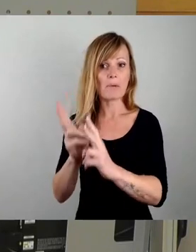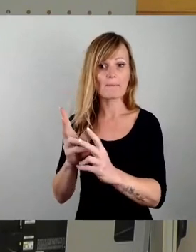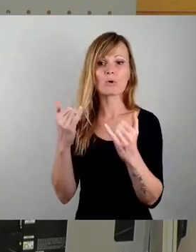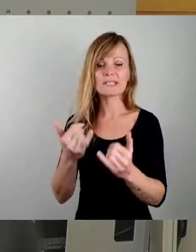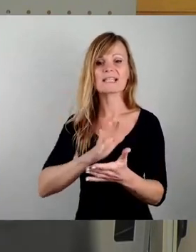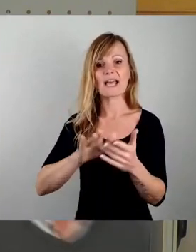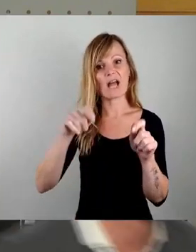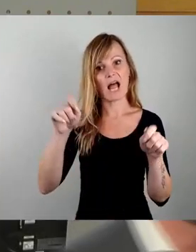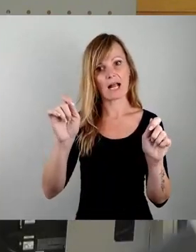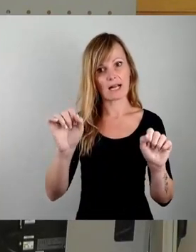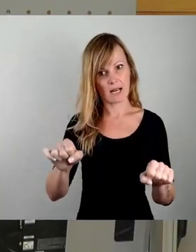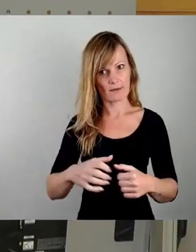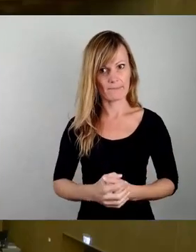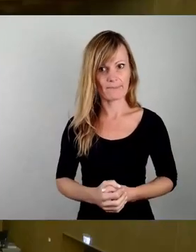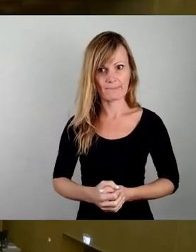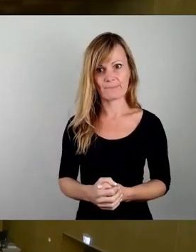Haken dran machen.